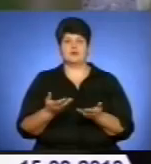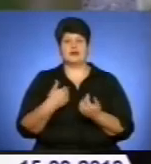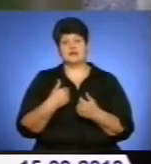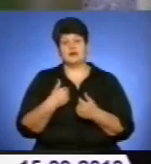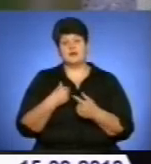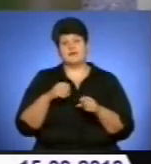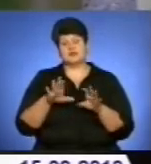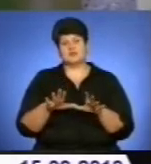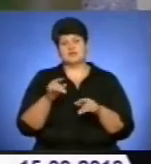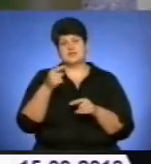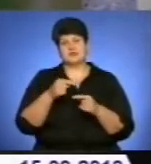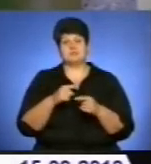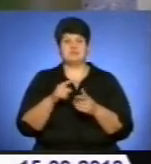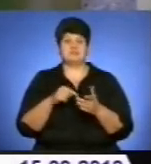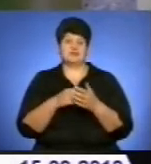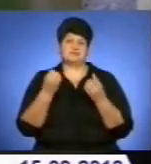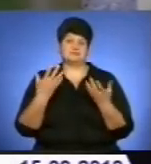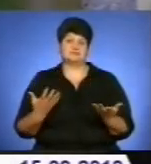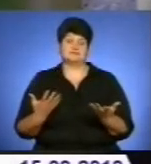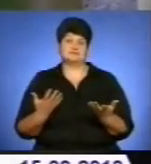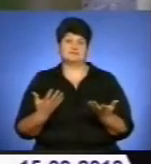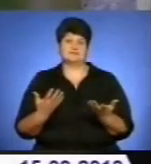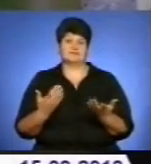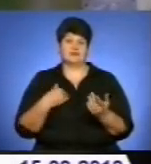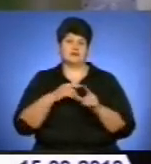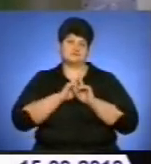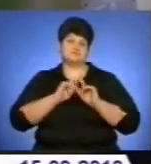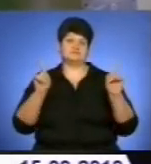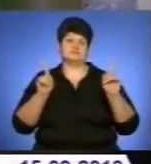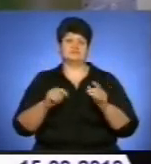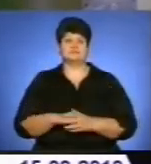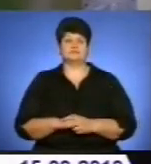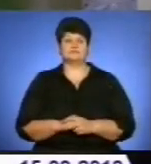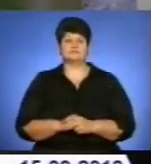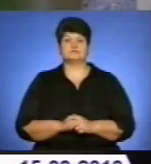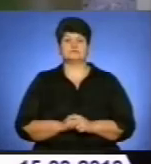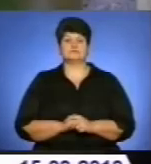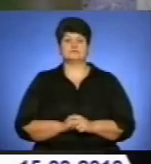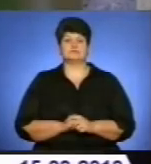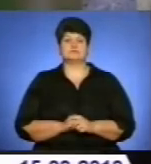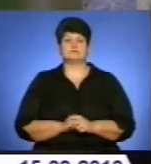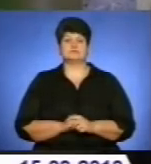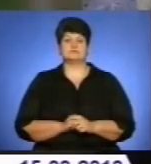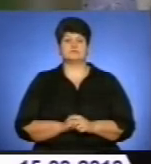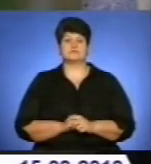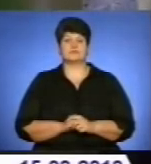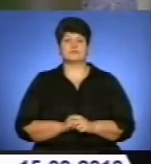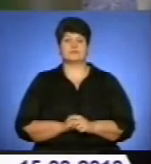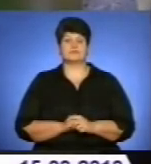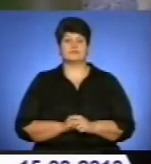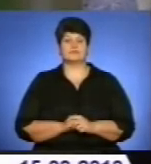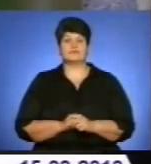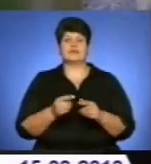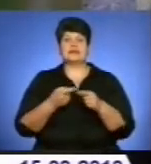Гронський. Це в них викликало досить здивований вигляд обличчя, адже не думали, що будуть більше питання, де, в якому там році було засноване